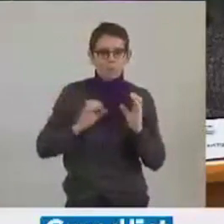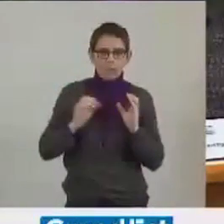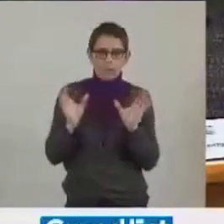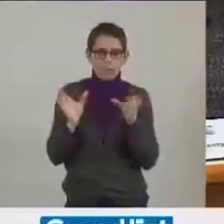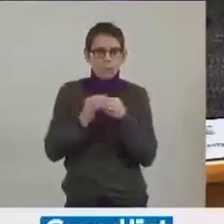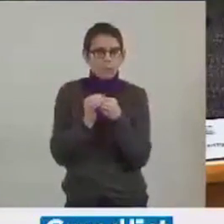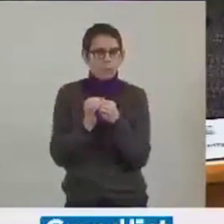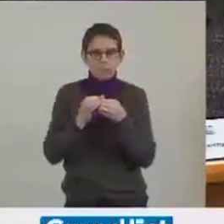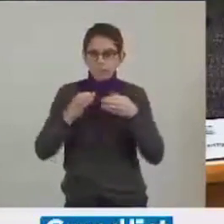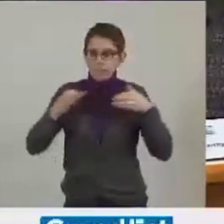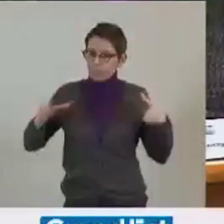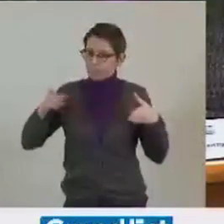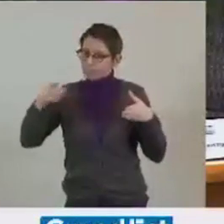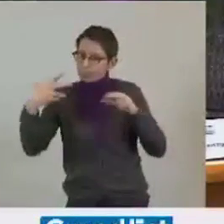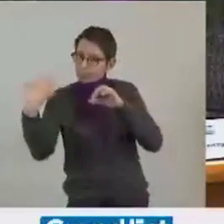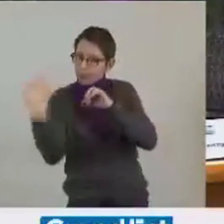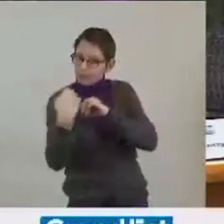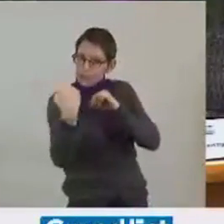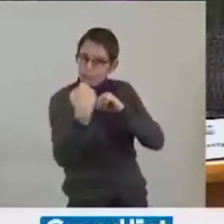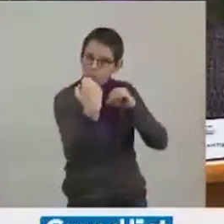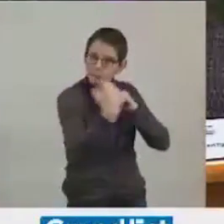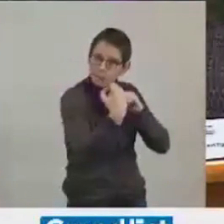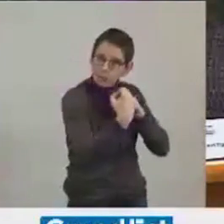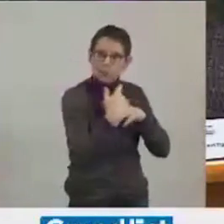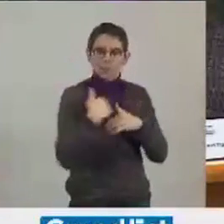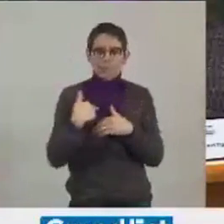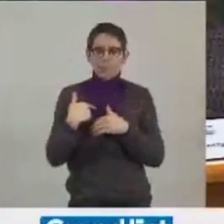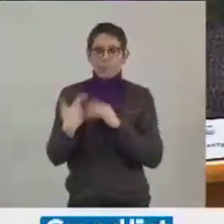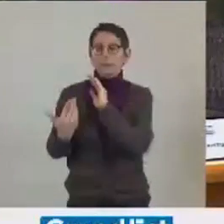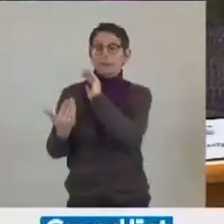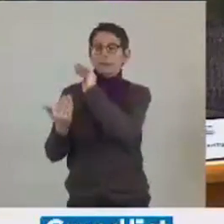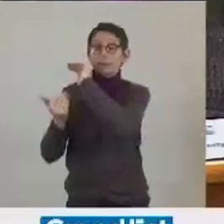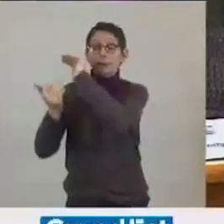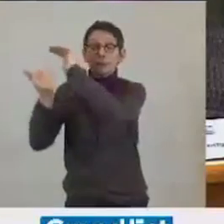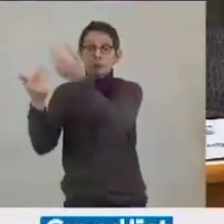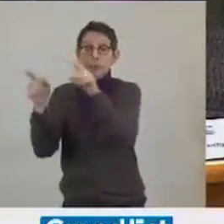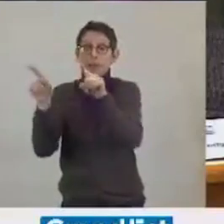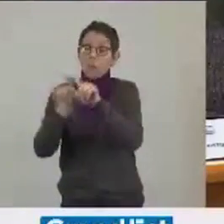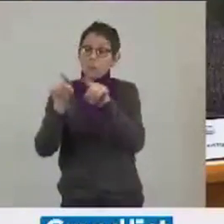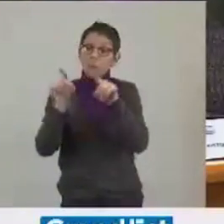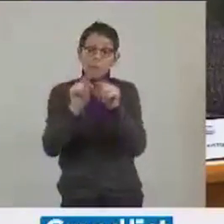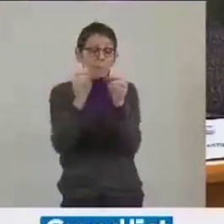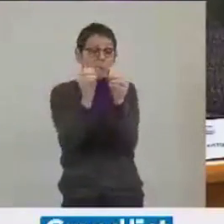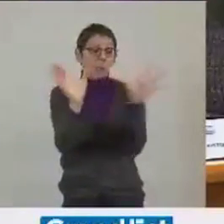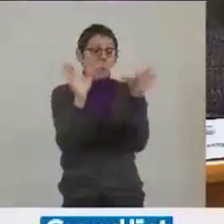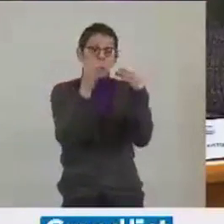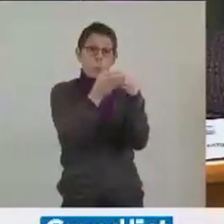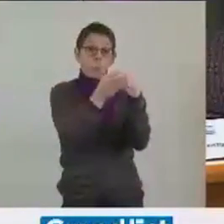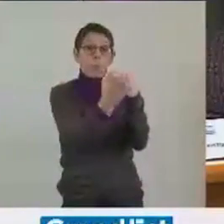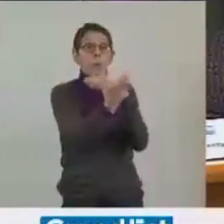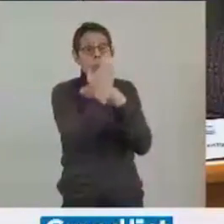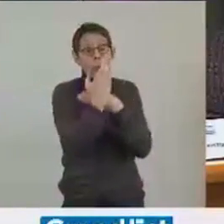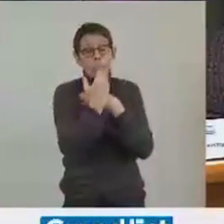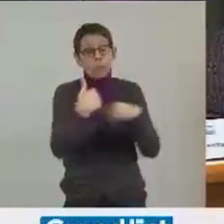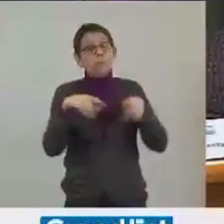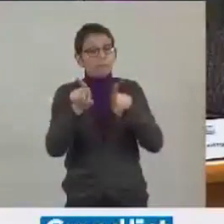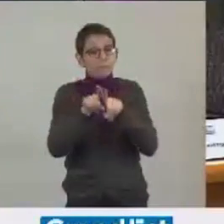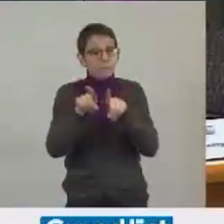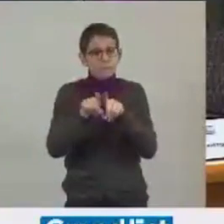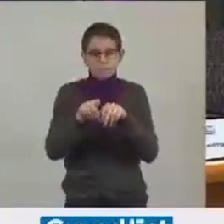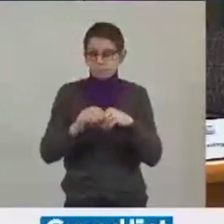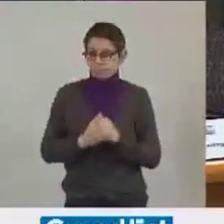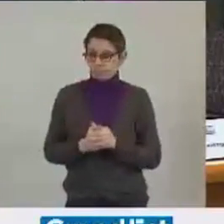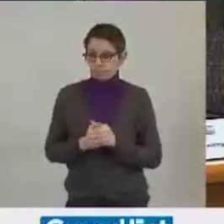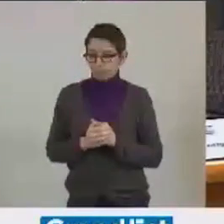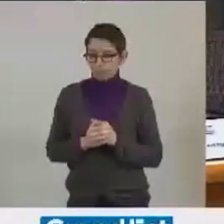vision. Et j'espère qu'il en est de même, d'ailleurs, pour les bancs de l'opposition. En réalité, et en débit des